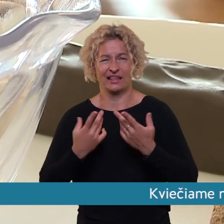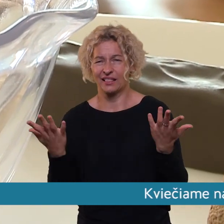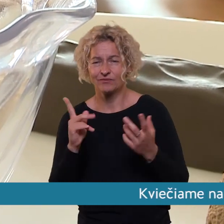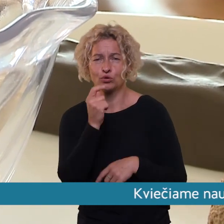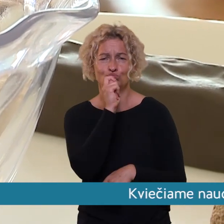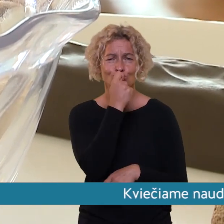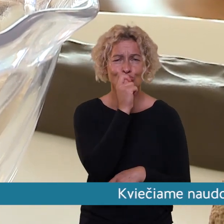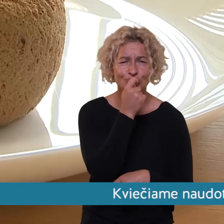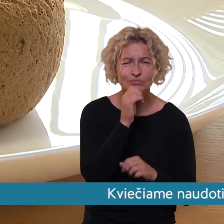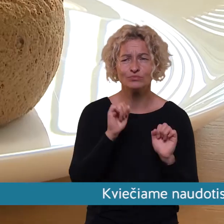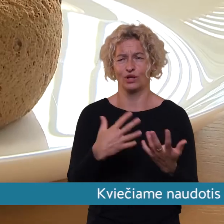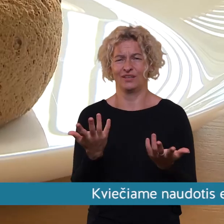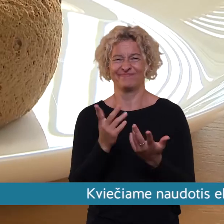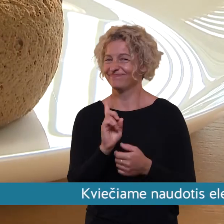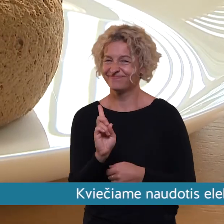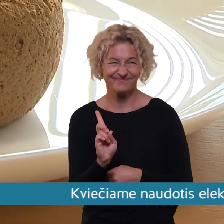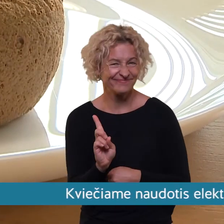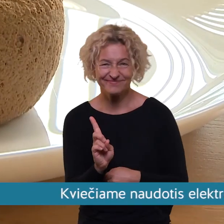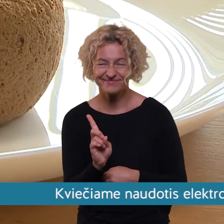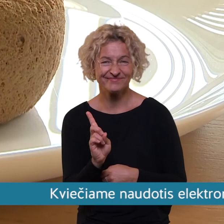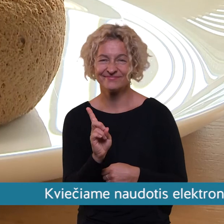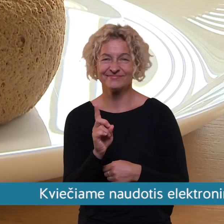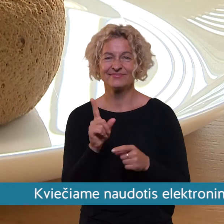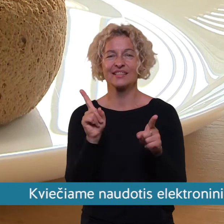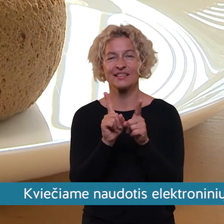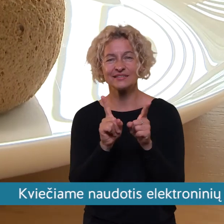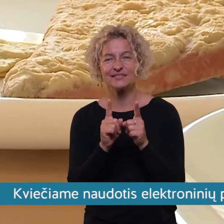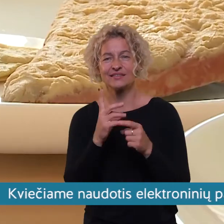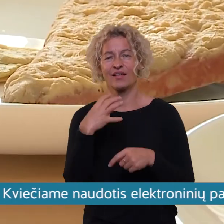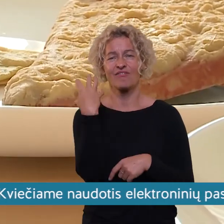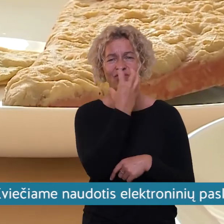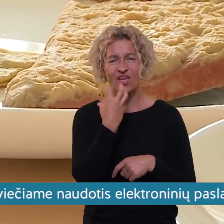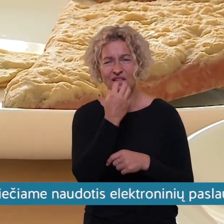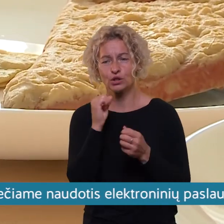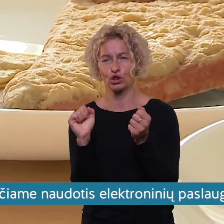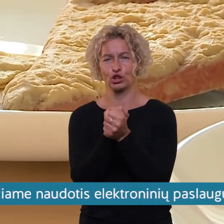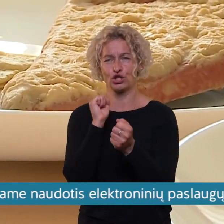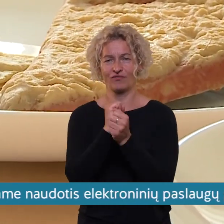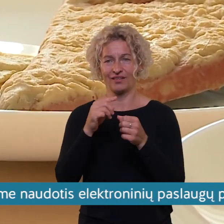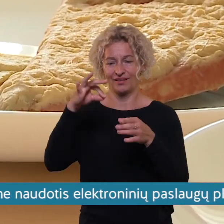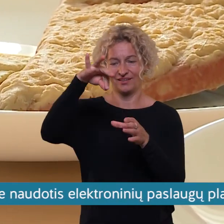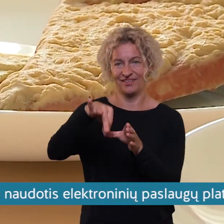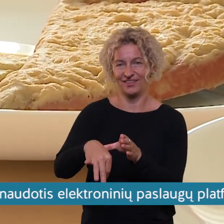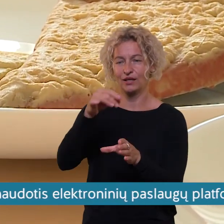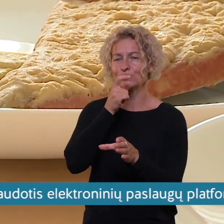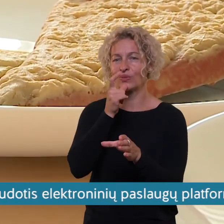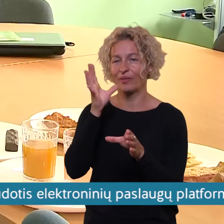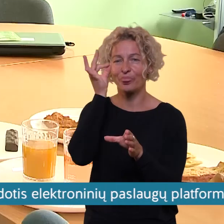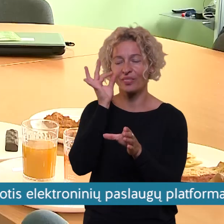gaminių, saldainių arba tonėlių kažkokiu saldžių, saldžių kažkokiu tai vaisių ar